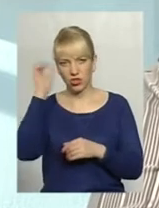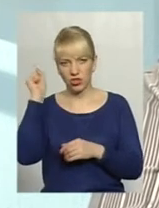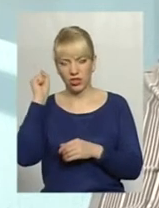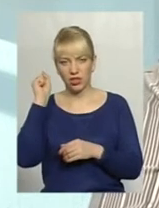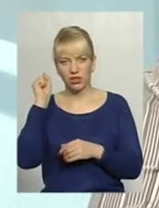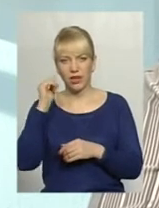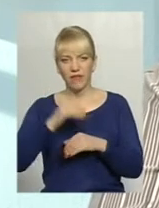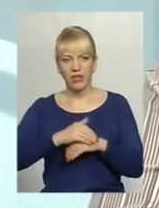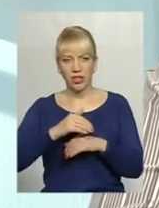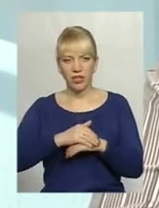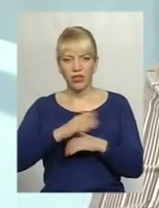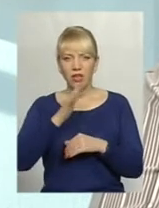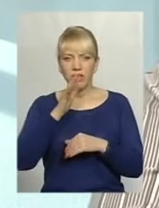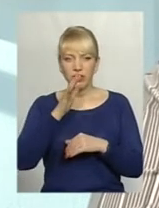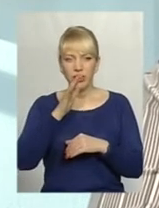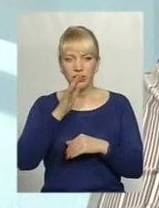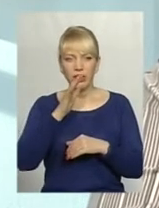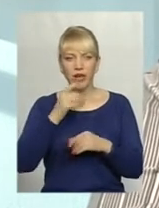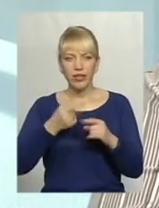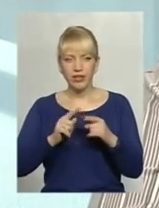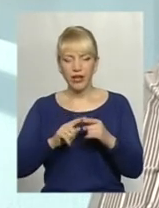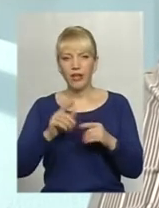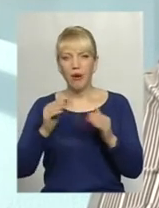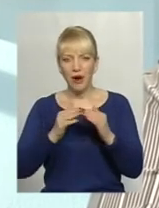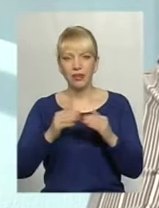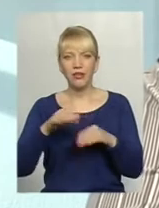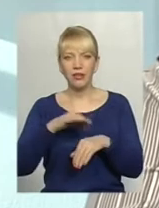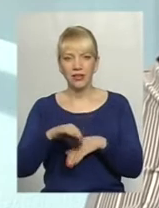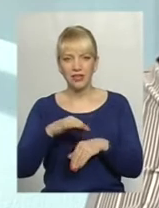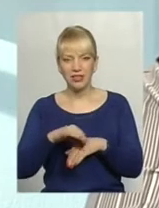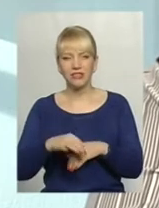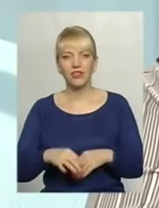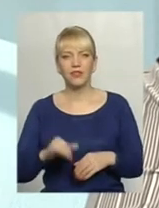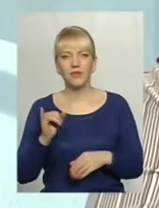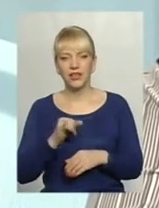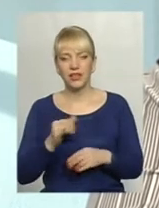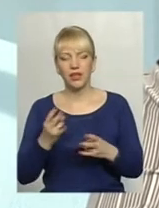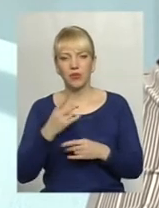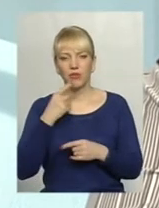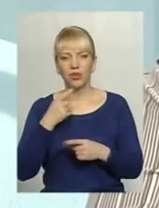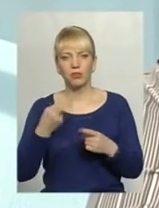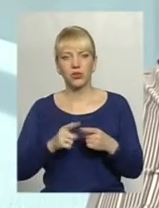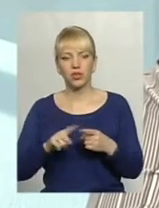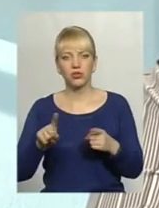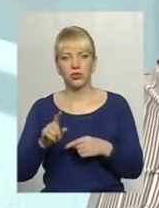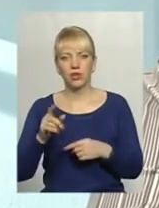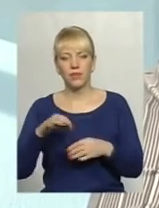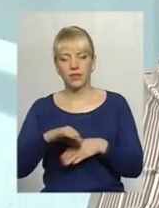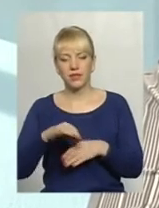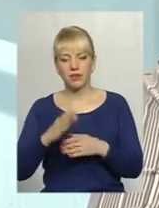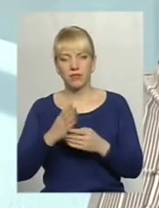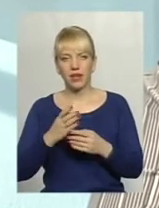вечірній та нічний час. Безпосередньо домашнє насильство. Ну, і треба говорити про те, що насильство має